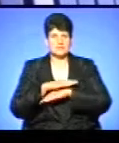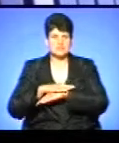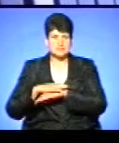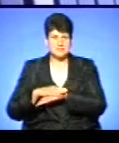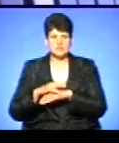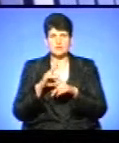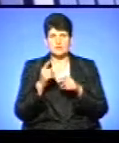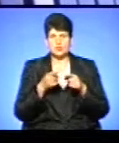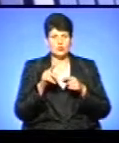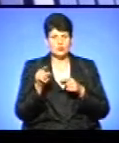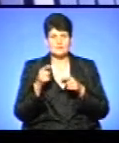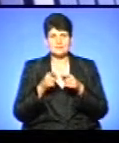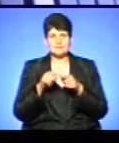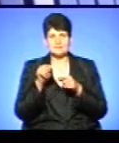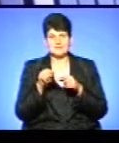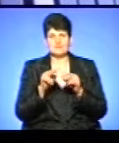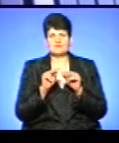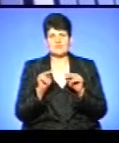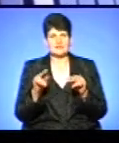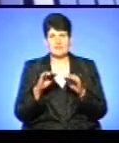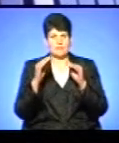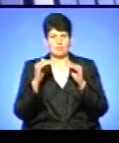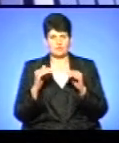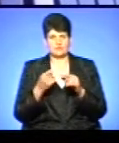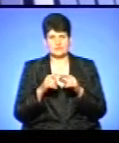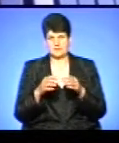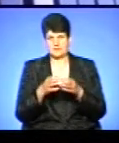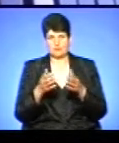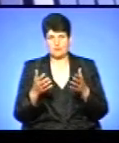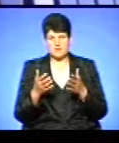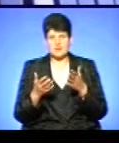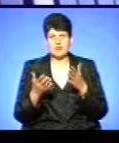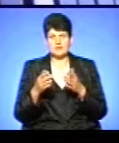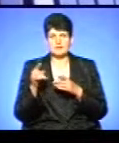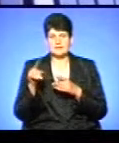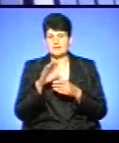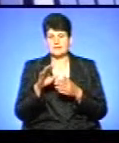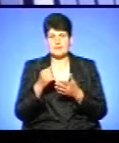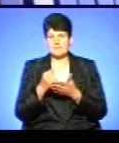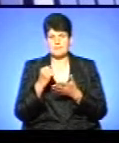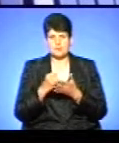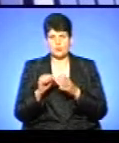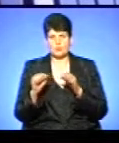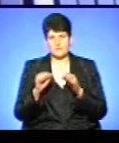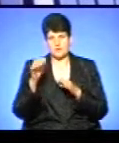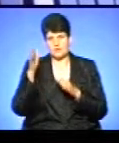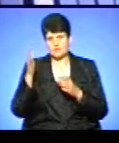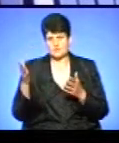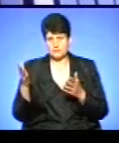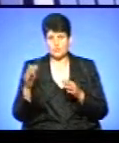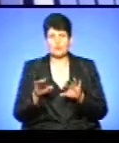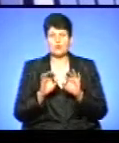ніхто не понизив в даній категорії, але їх не підтвердило управління освіти.